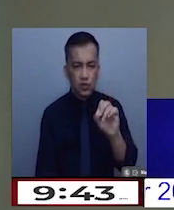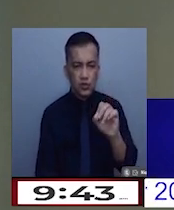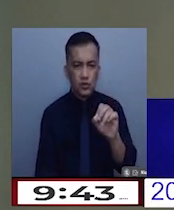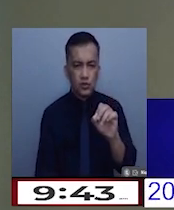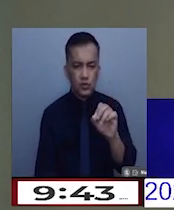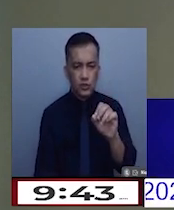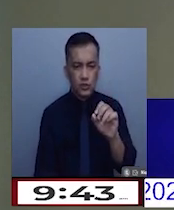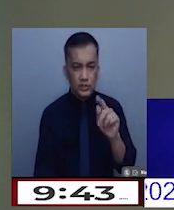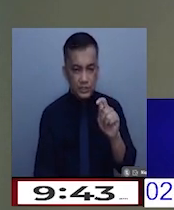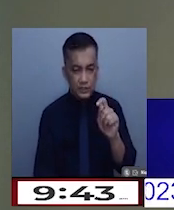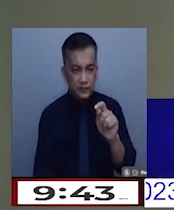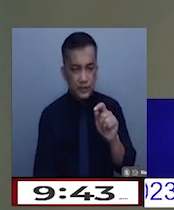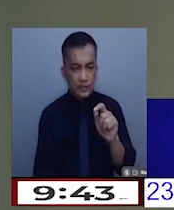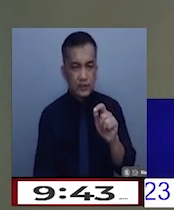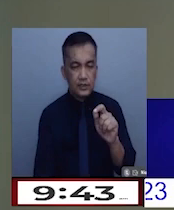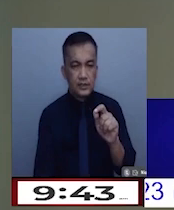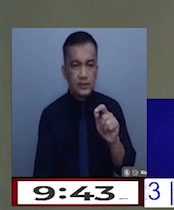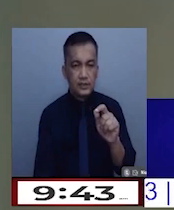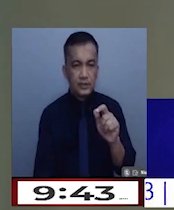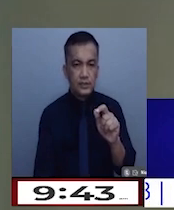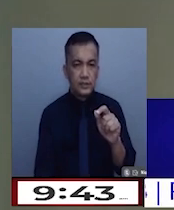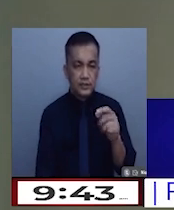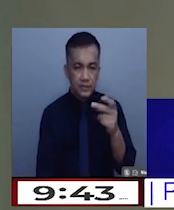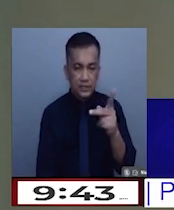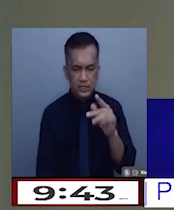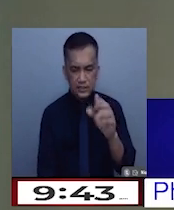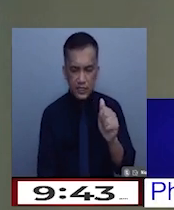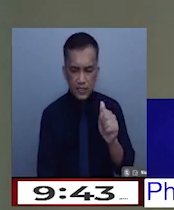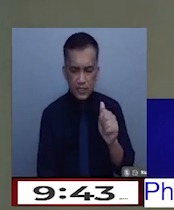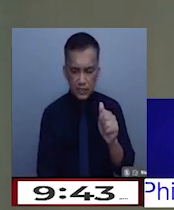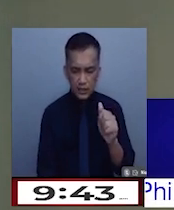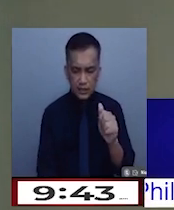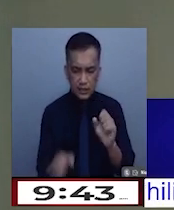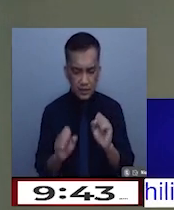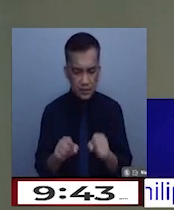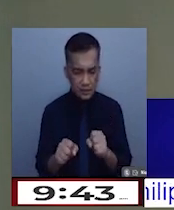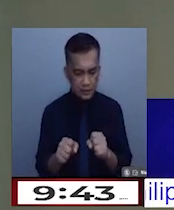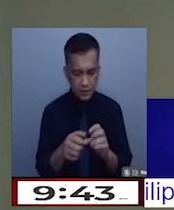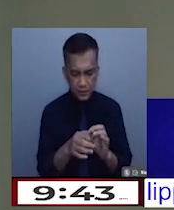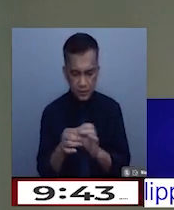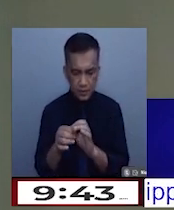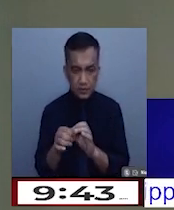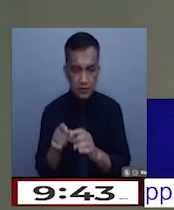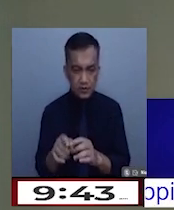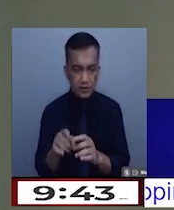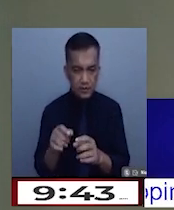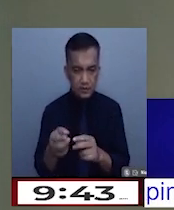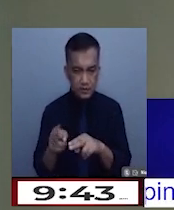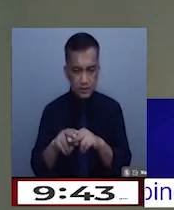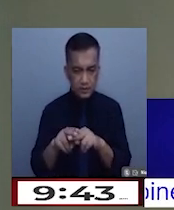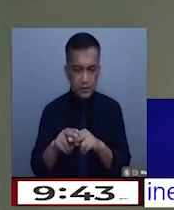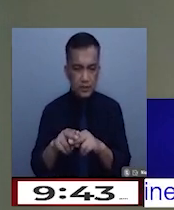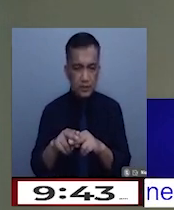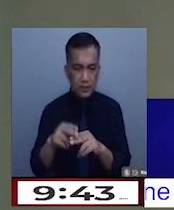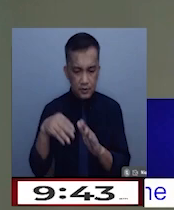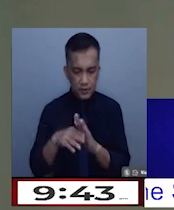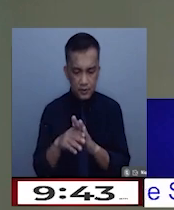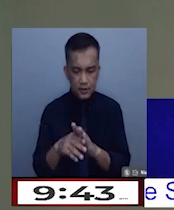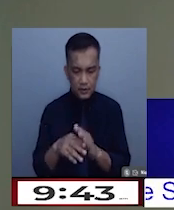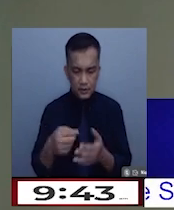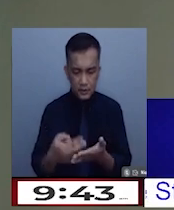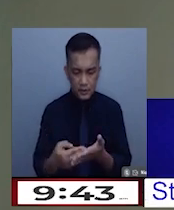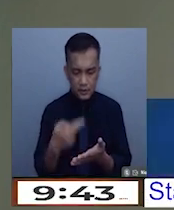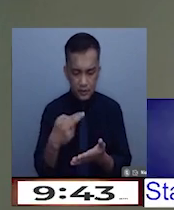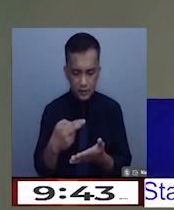Lopez. Is it possible na may relation po ang pagtaas ng inflation ng bigas